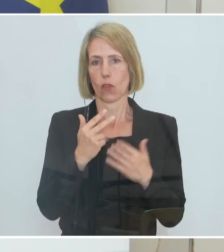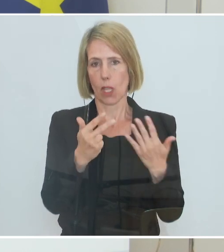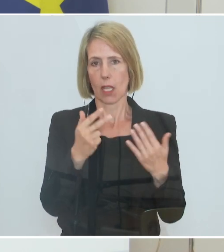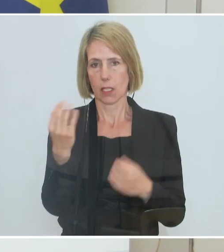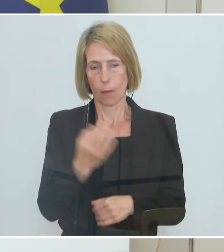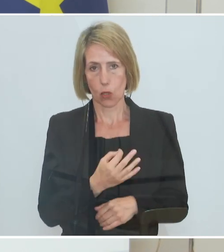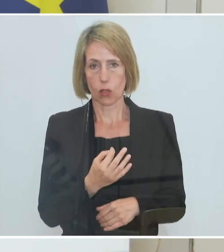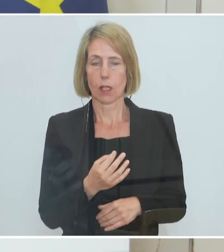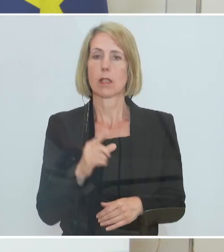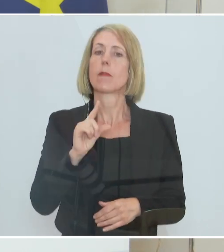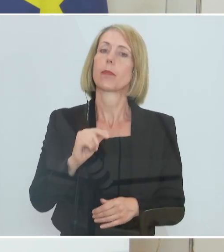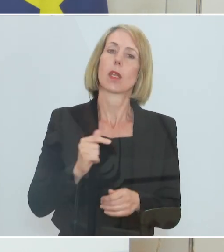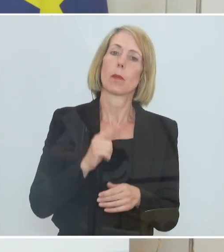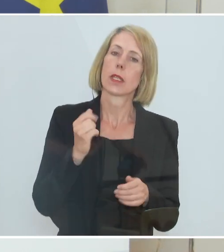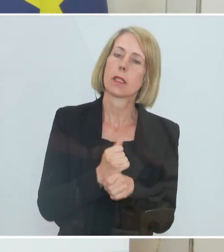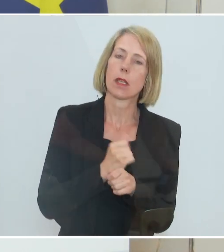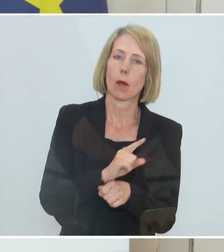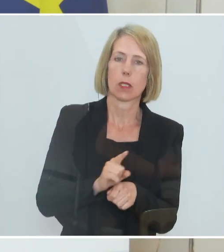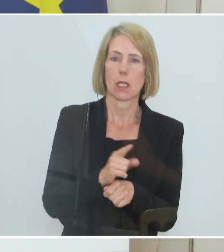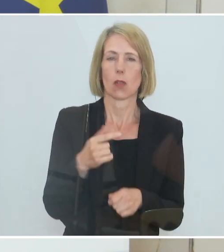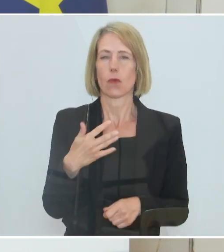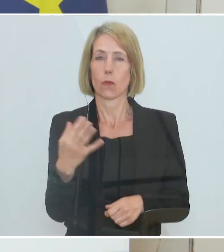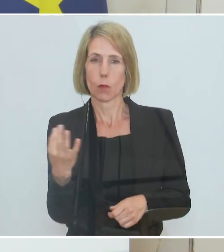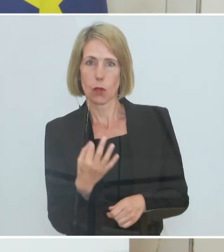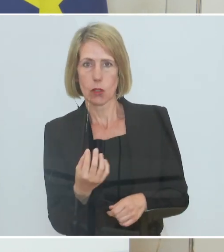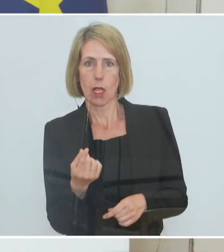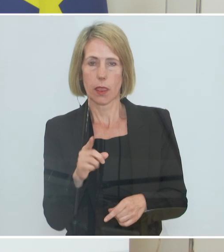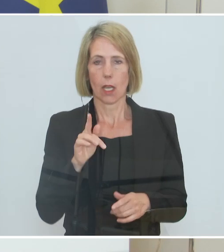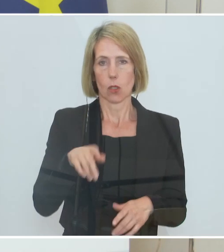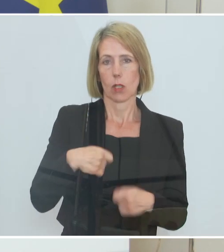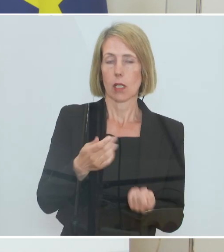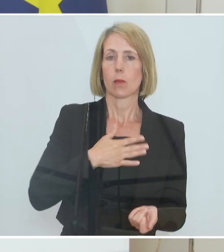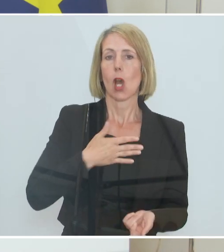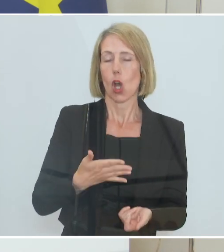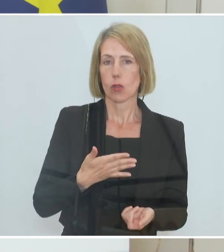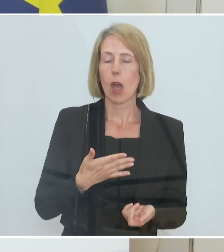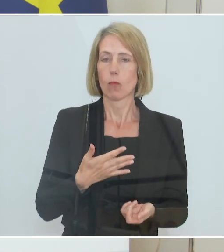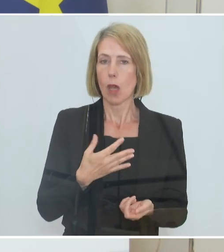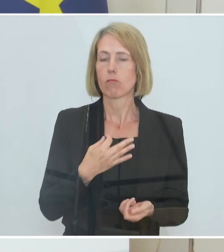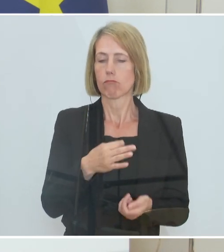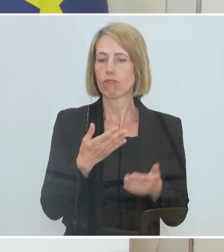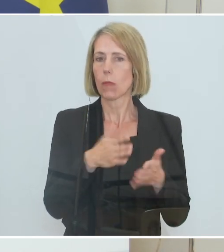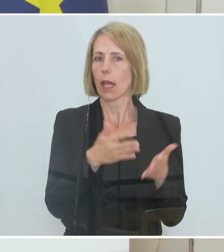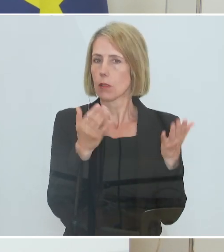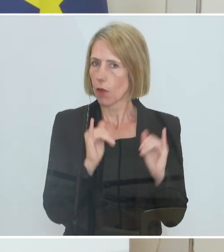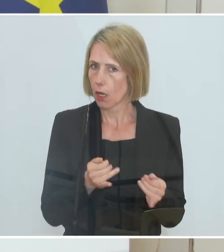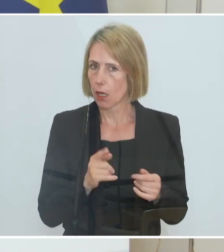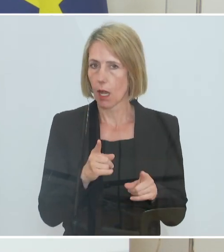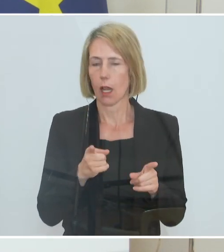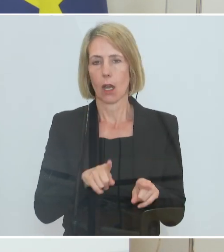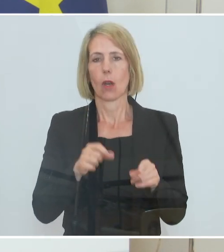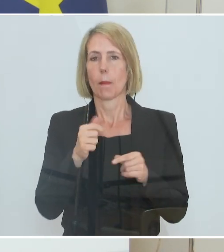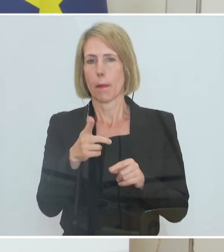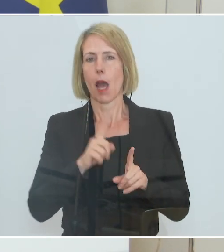eine Mindestarbeitszeit von 50 Prozent. Auch da gibt es natürlich Ausnahmen im Einzelfall. Und wir haben über ein paar weitere Dinge gesprochen.